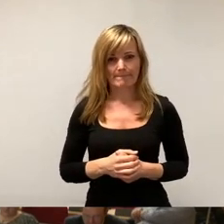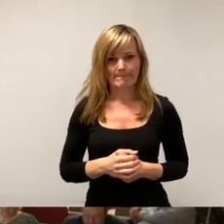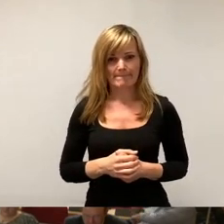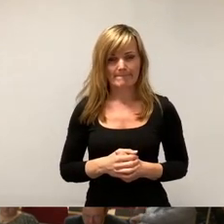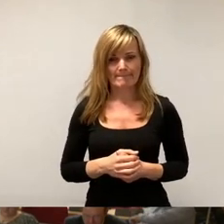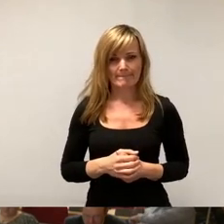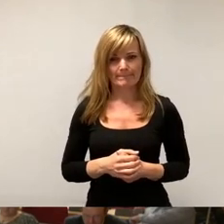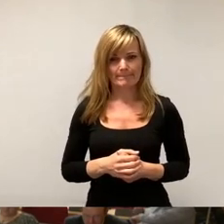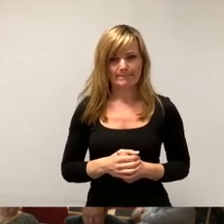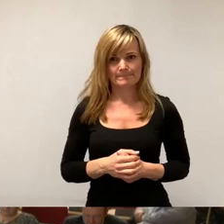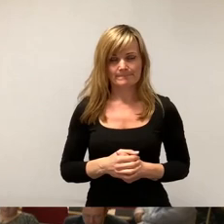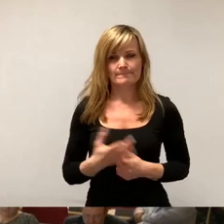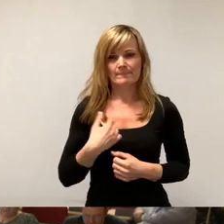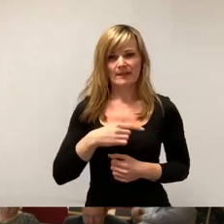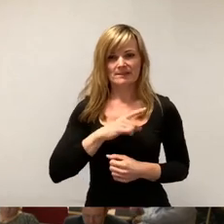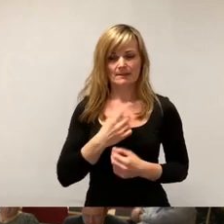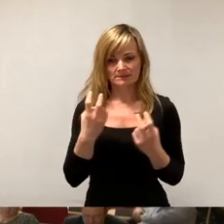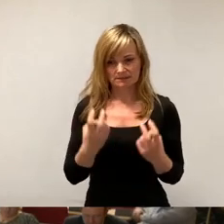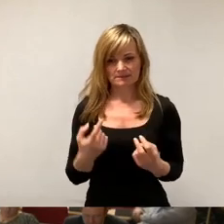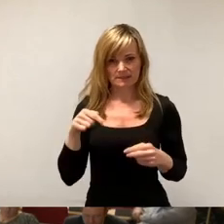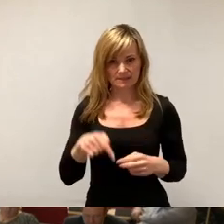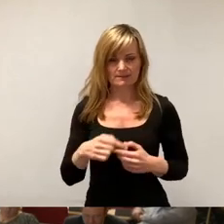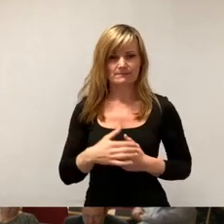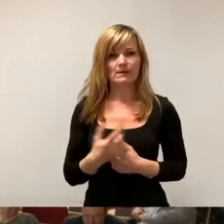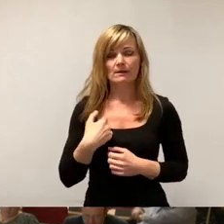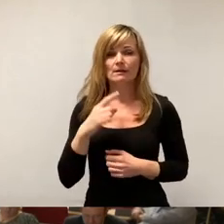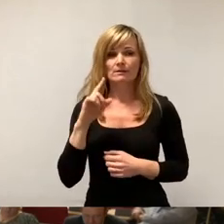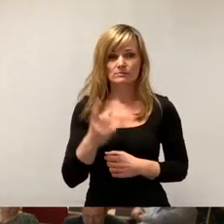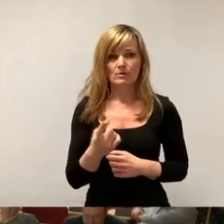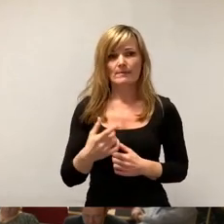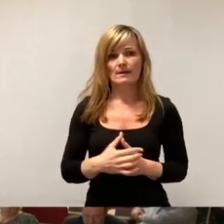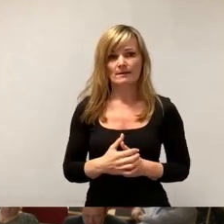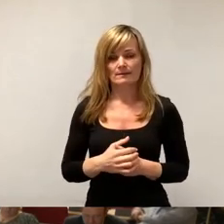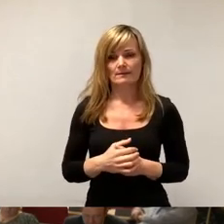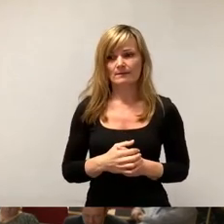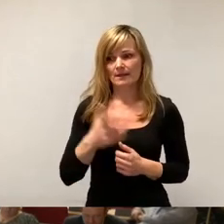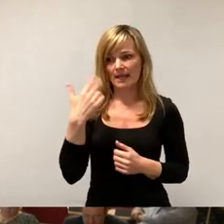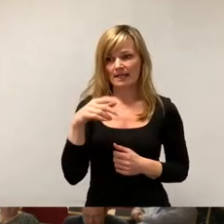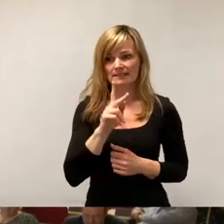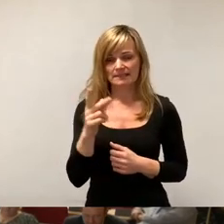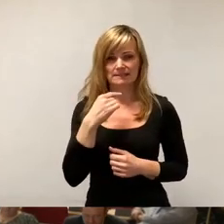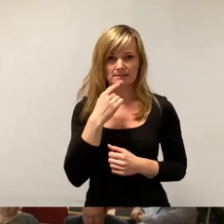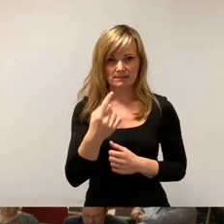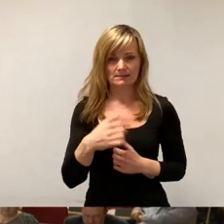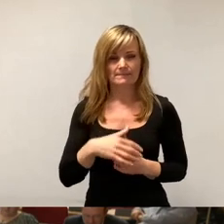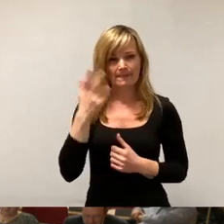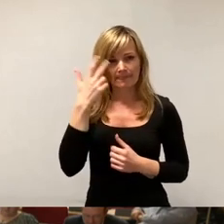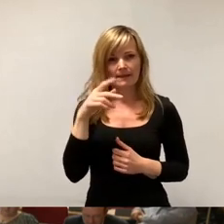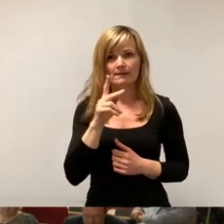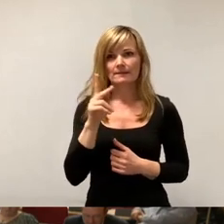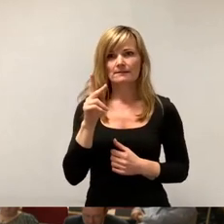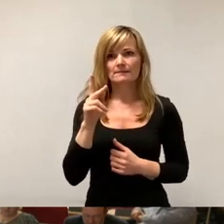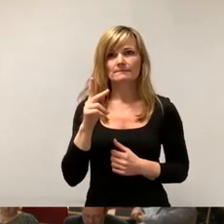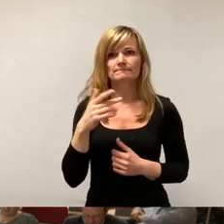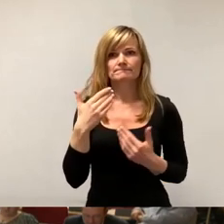Ich mache das hier vom Platz. Also ich möchte jetzt noch mal etwas zu Herrn Kießling sagen. Herr Kießling, haben ja im Prinzip